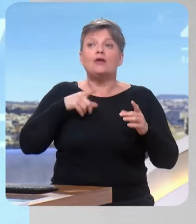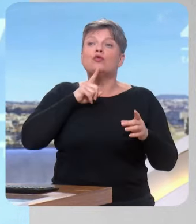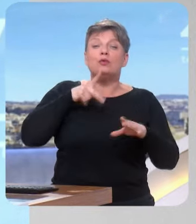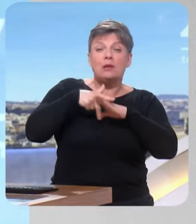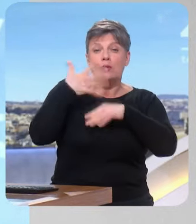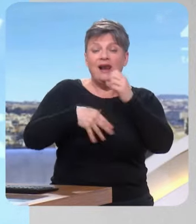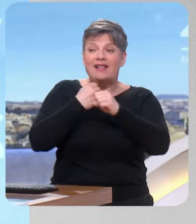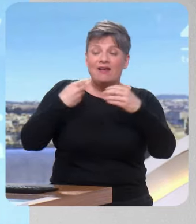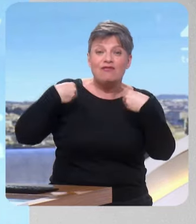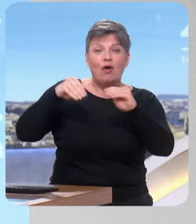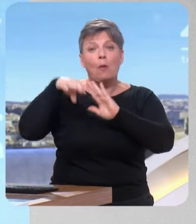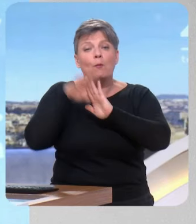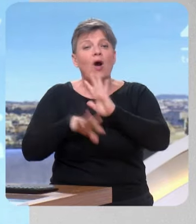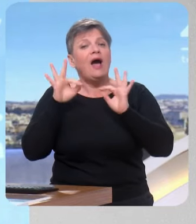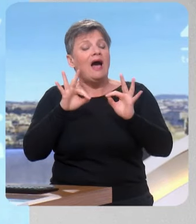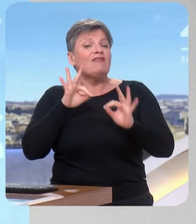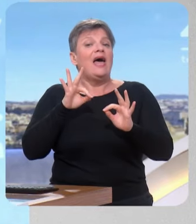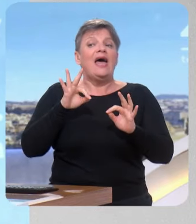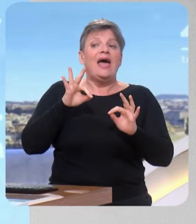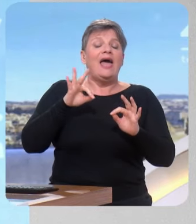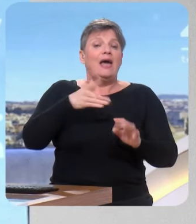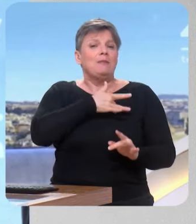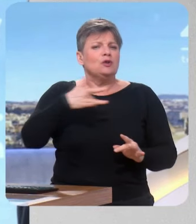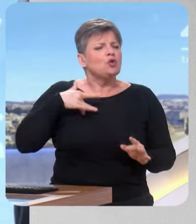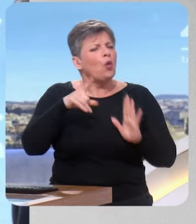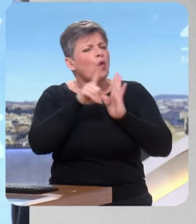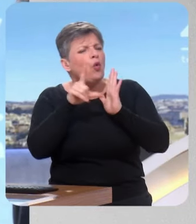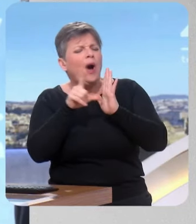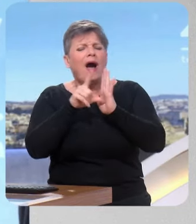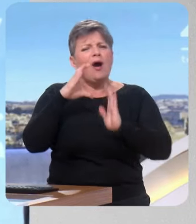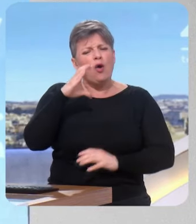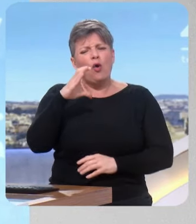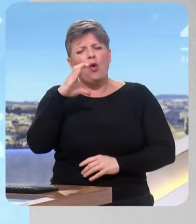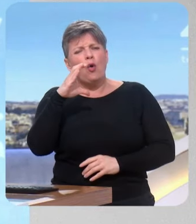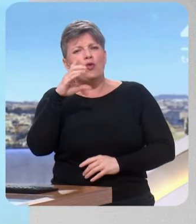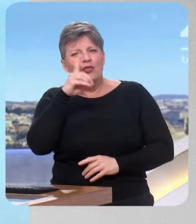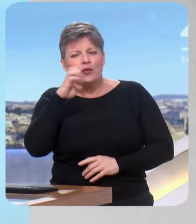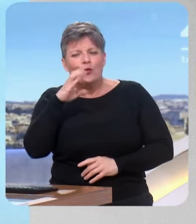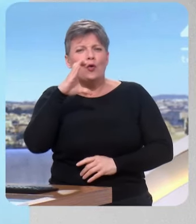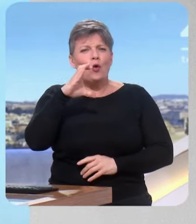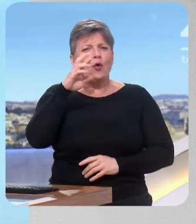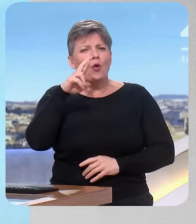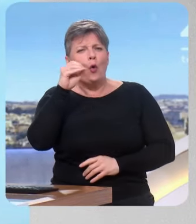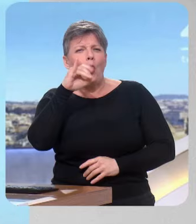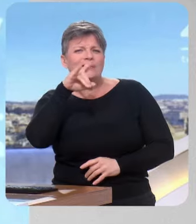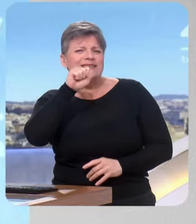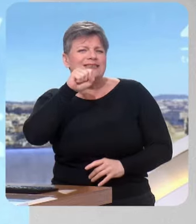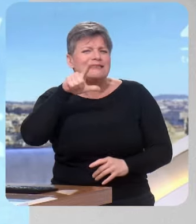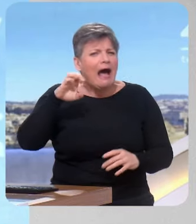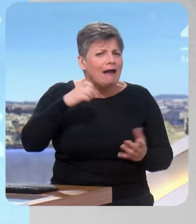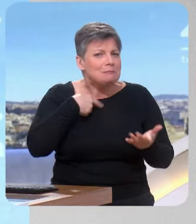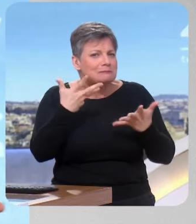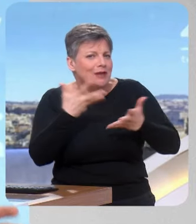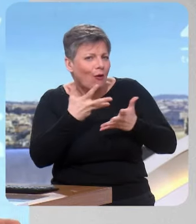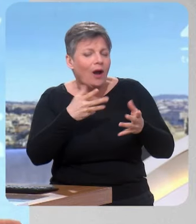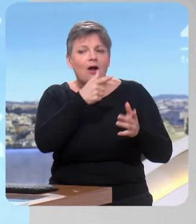début de l'année, c'est les produits d'hygiène et d'entretien. La loi de Crozaille, il faut nous dire en deux mots. La loi de Crozaille, c'était une loi